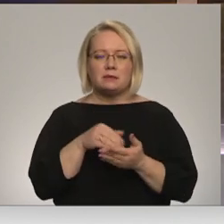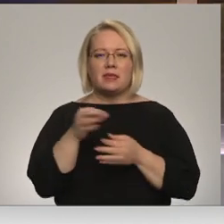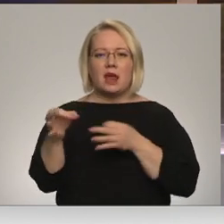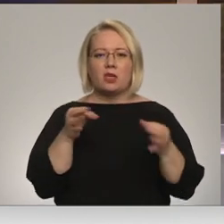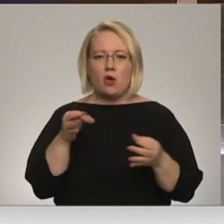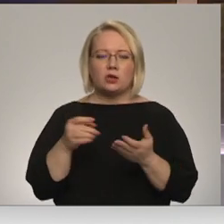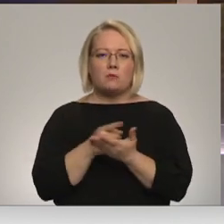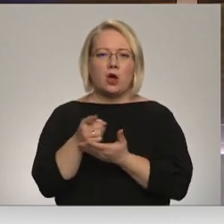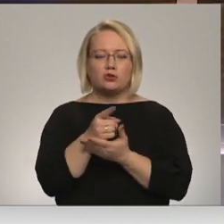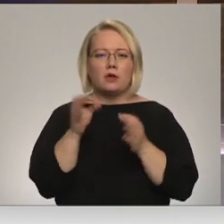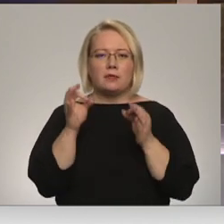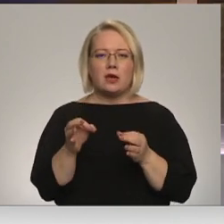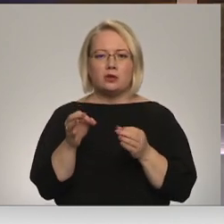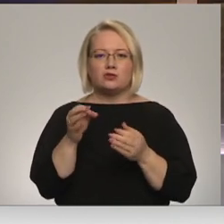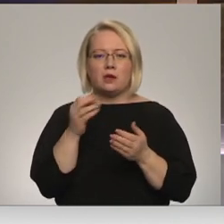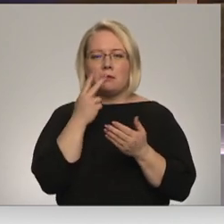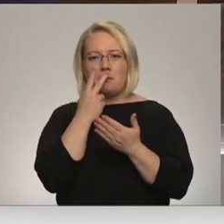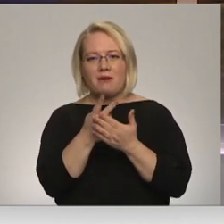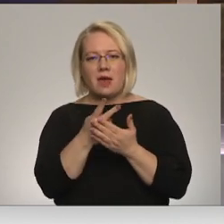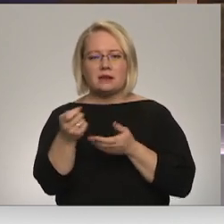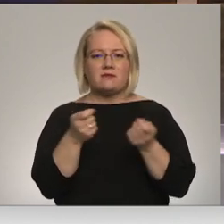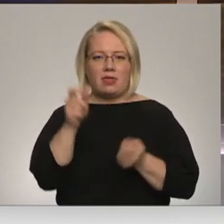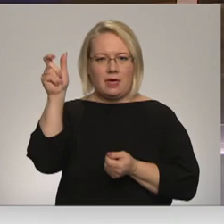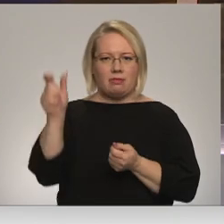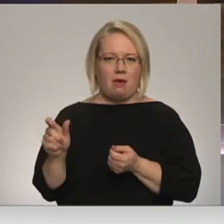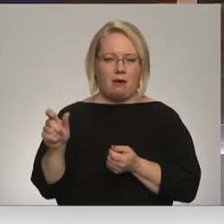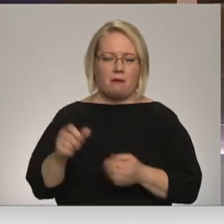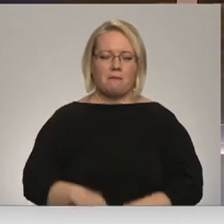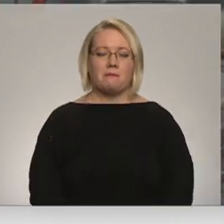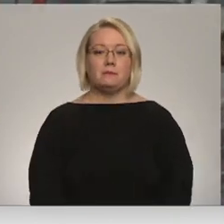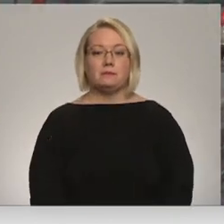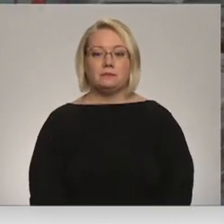uzmanību vairāk pievērstu vadītājiem. Stāsts Tāvits Freidenfelts.